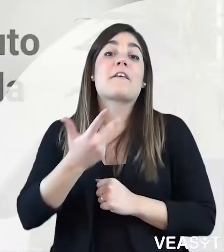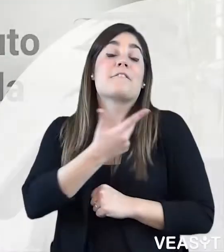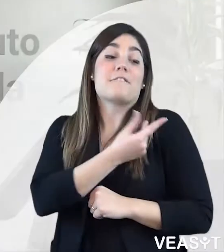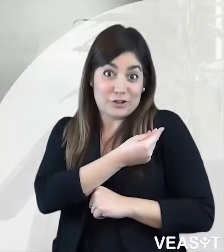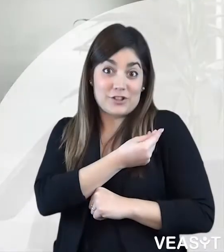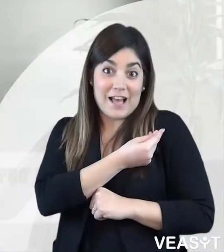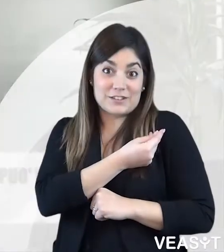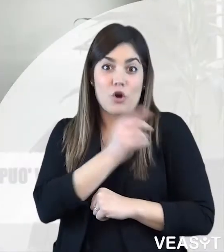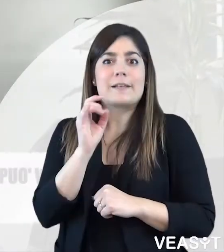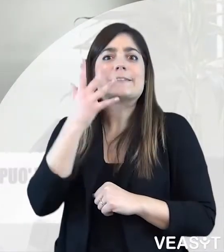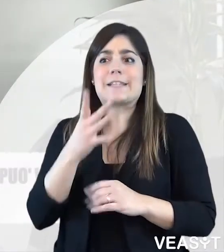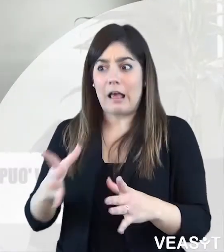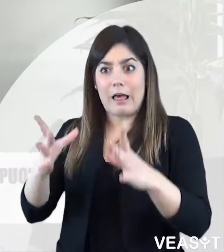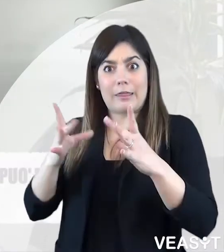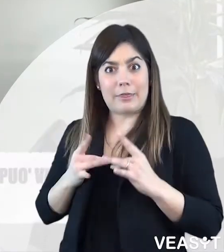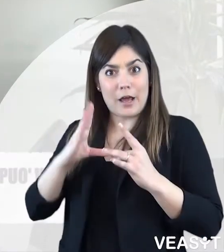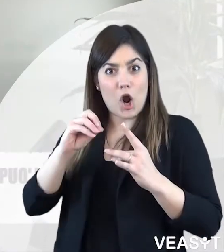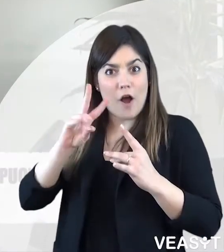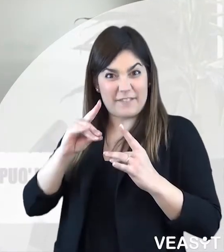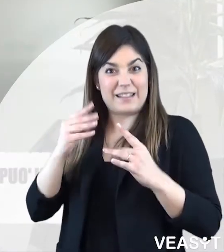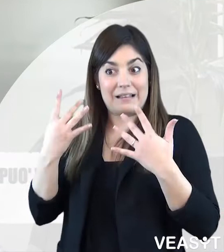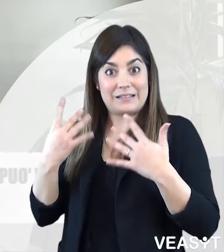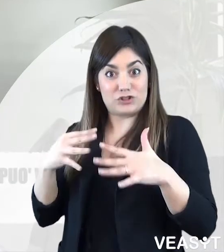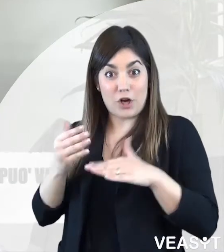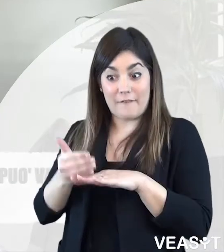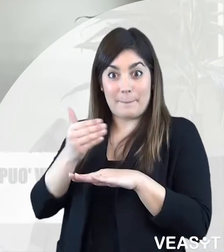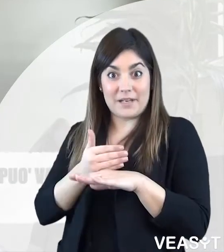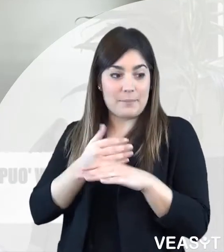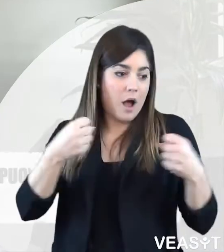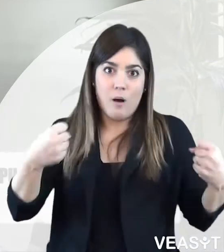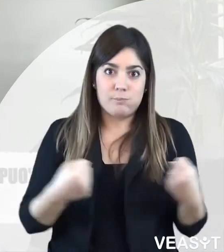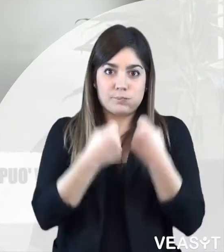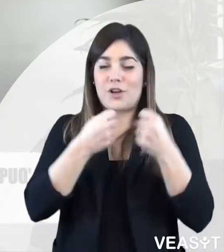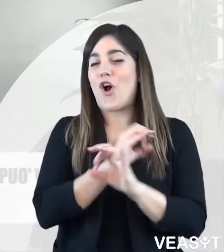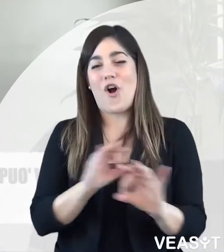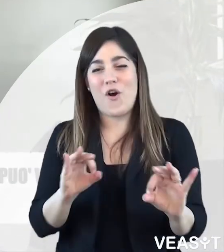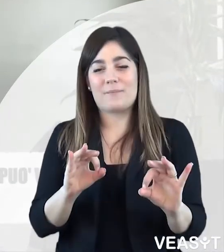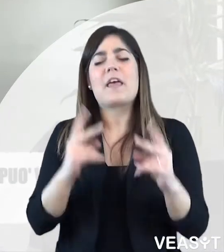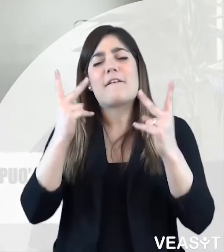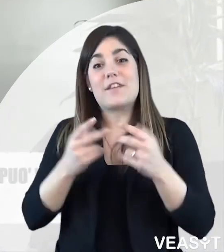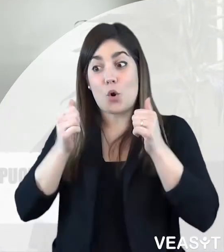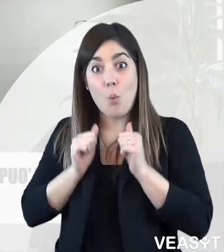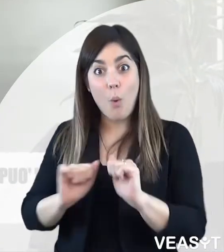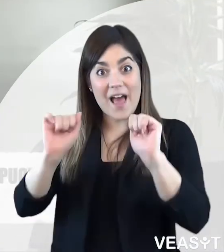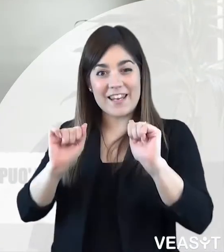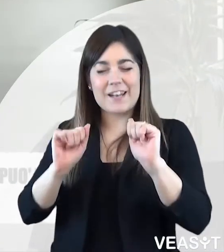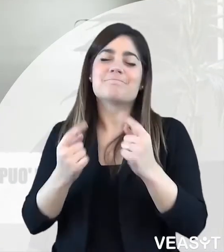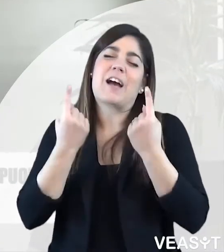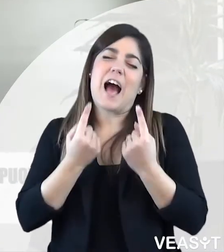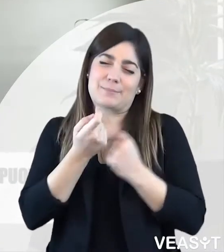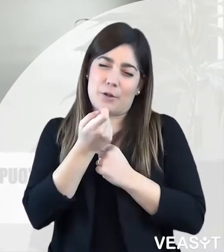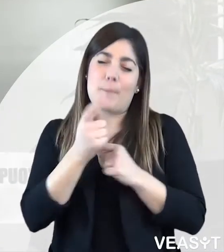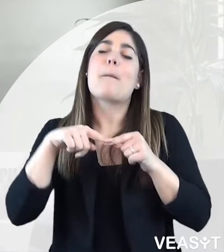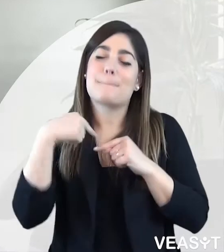La vaccinazione non contrasta con una precedente infezione da Covid-19. È opportuno però attendere un po' di tempo